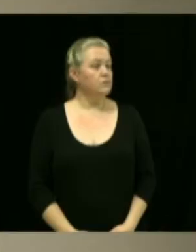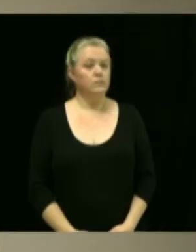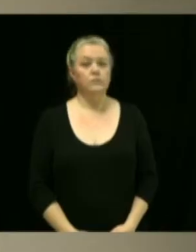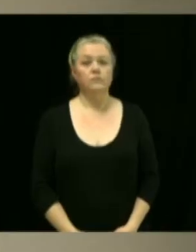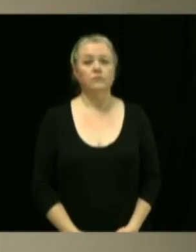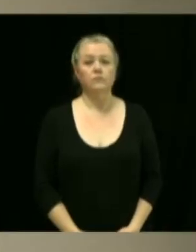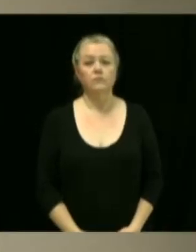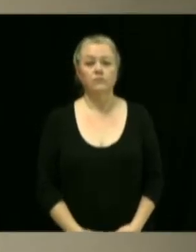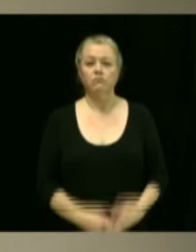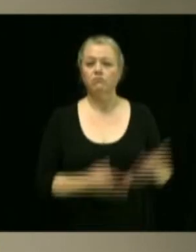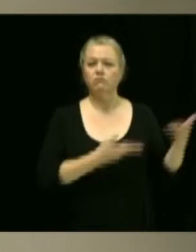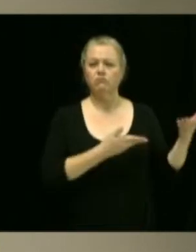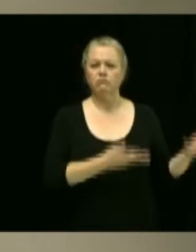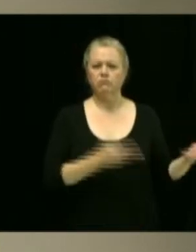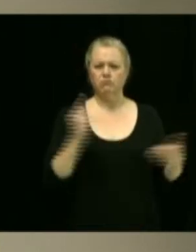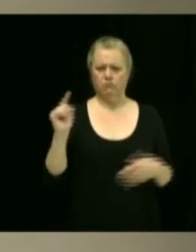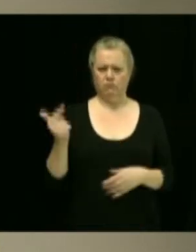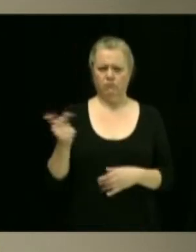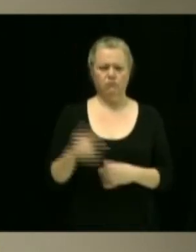Proposeur secondaire? Oui.